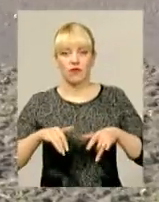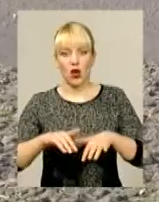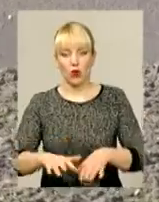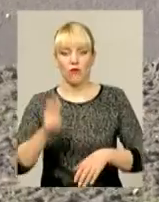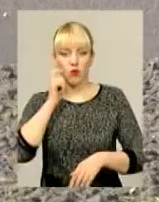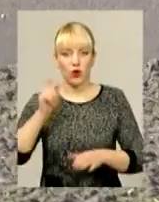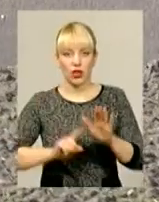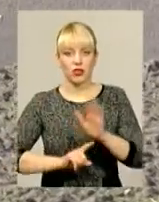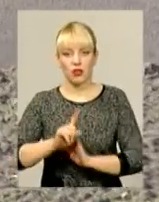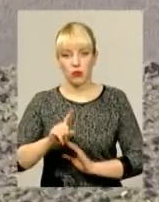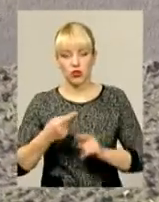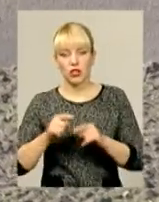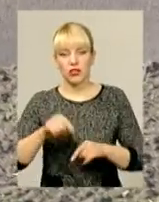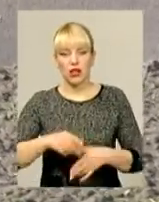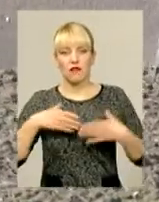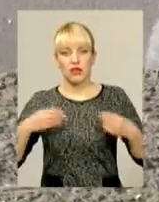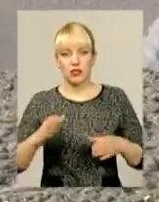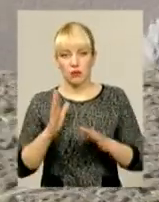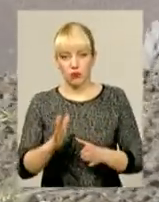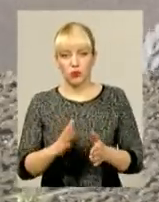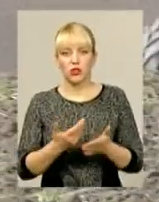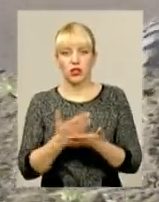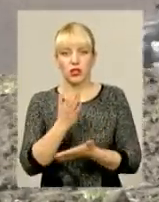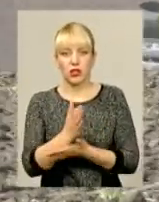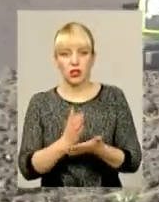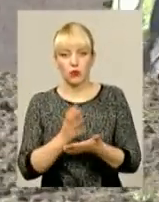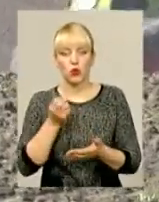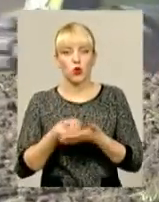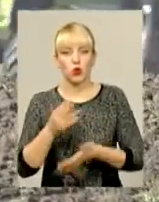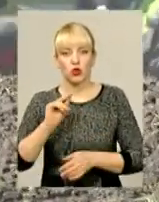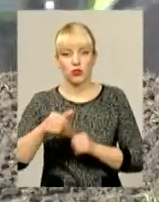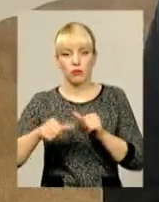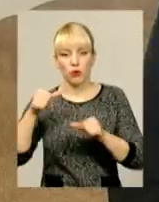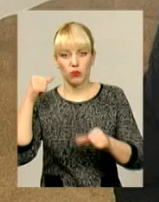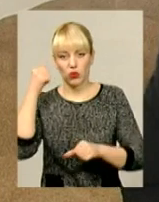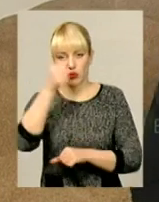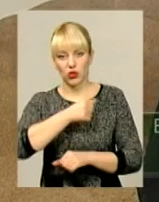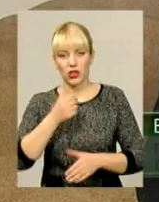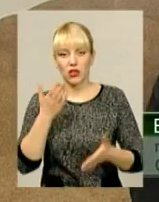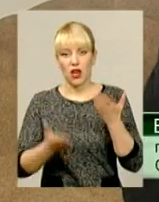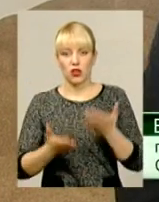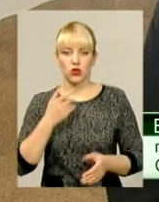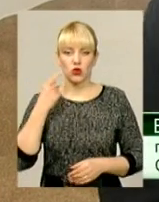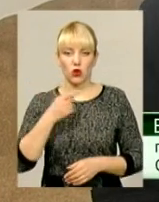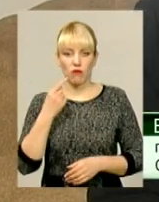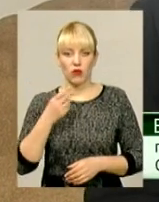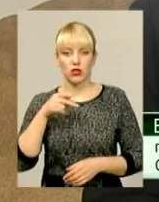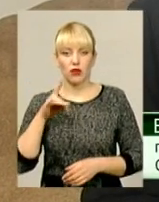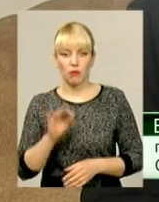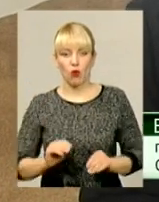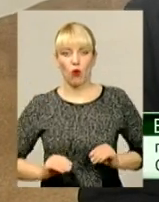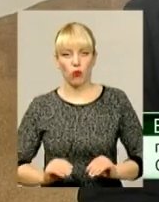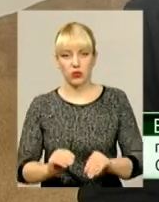в Україні розпочалася. І цієї весни вона обійдеться хріборобам дорожче, ніж попередні. Якщо говорити про